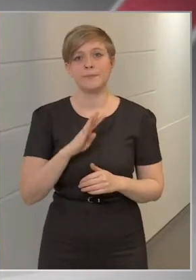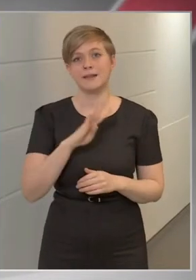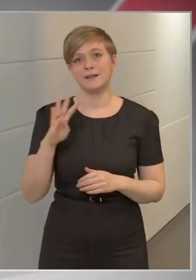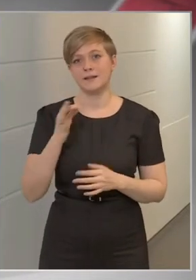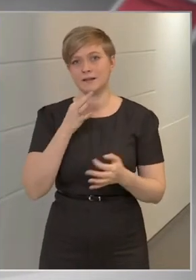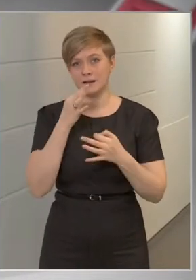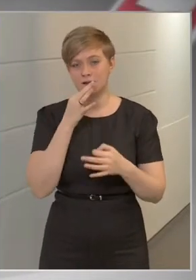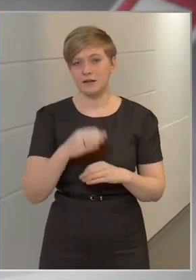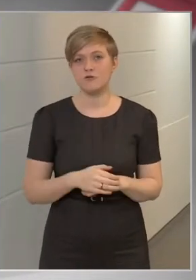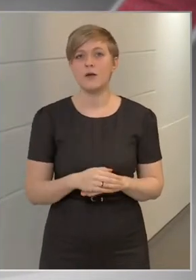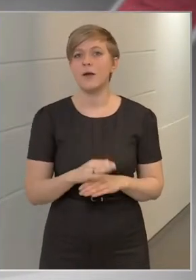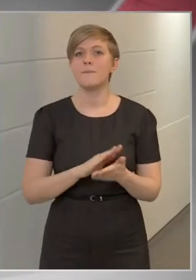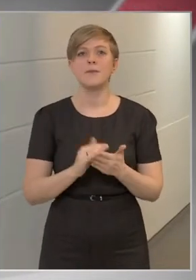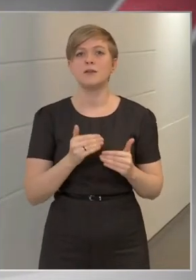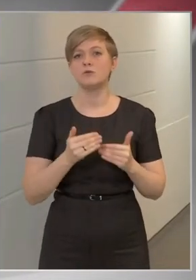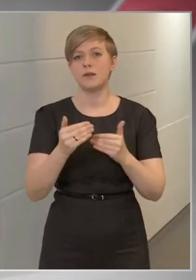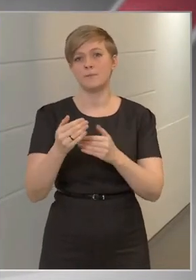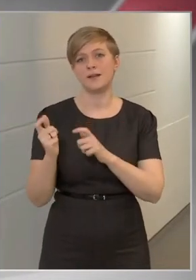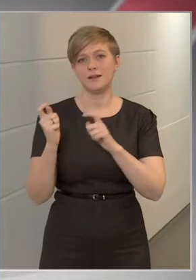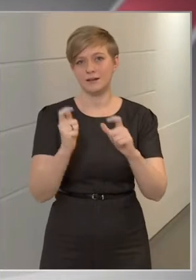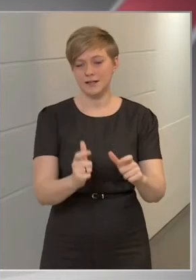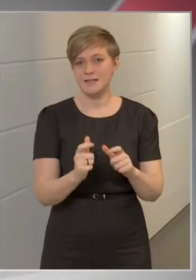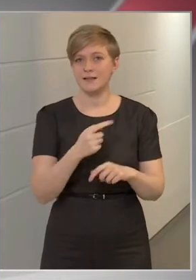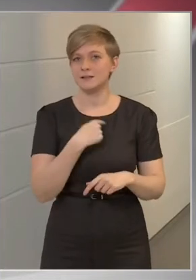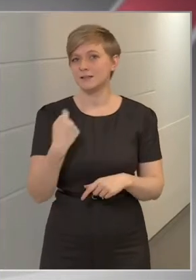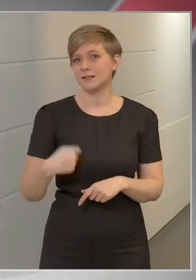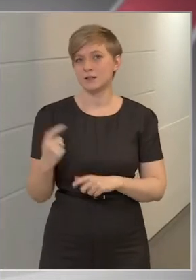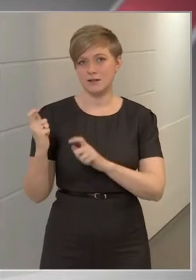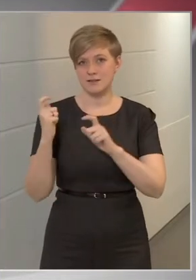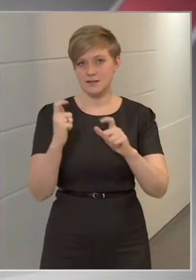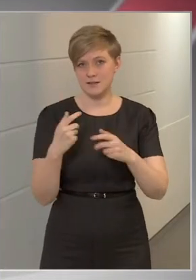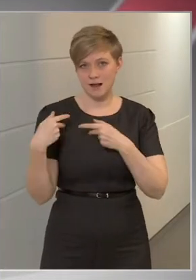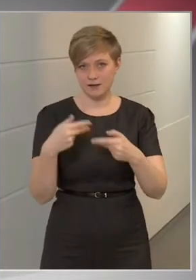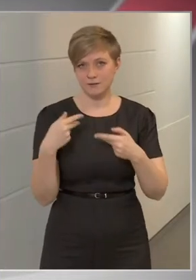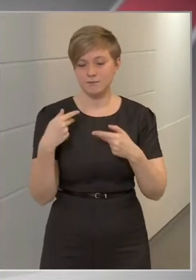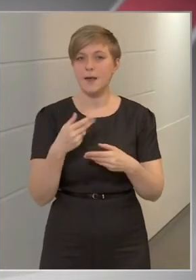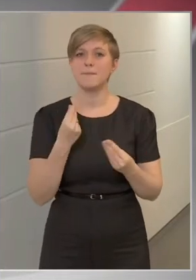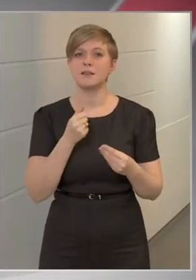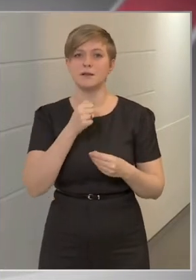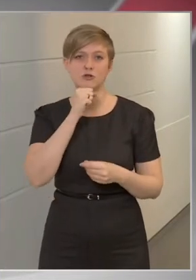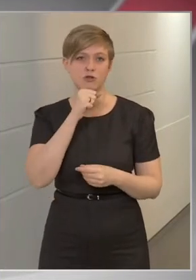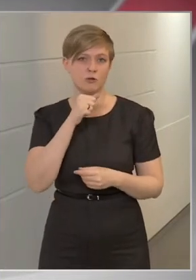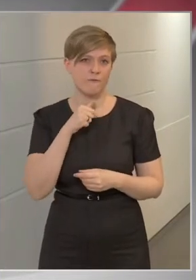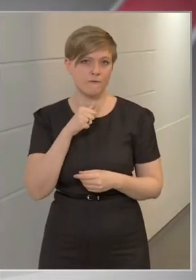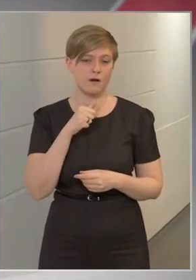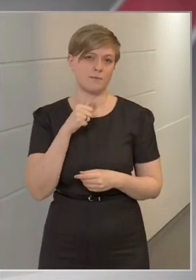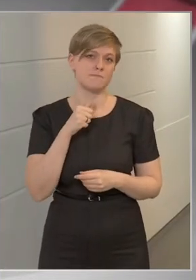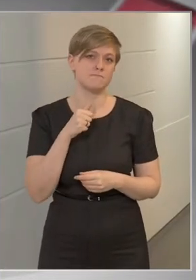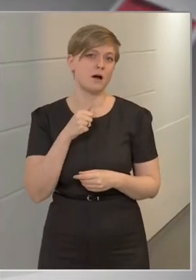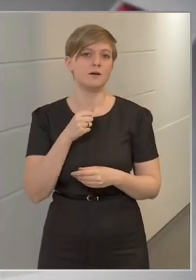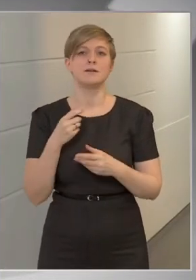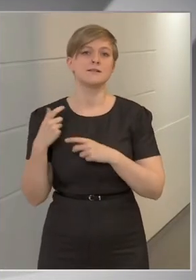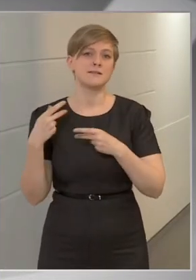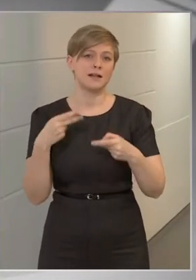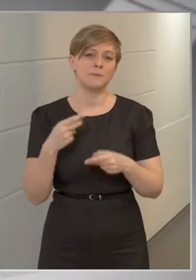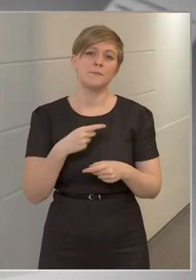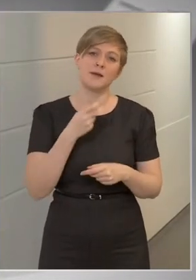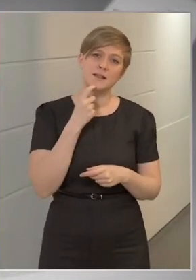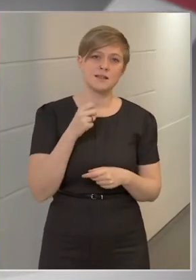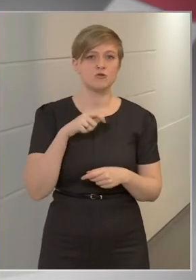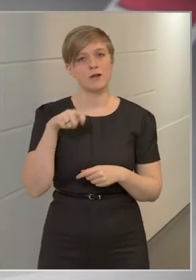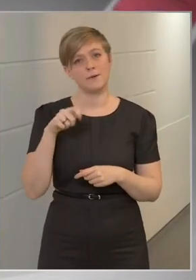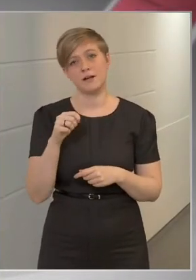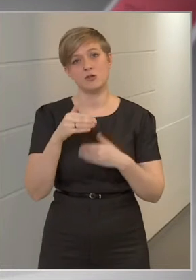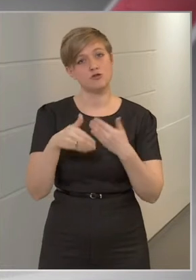jönnek. Milyen ütemben érkeznek a kínai szállítmányok, mennyi sinofarmó oltóanyagra számítanak márciusban, áprilisban, illetve májusban?